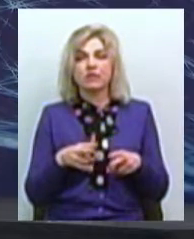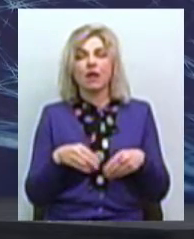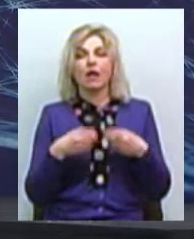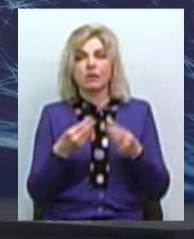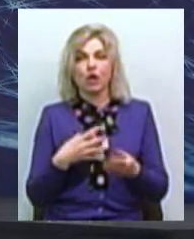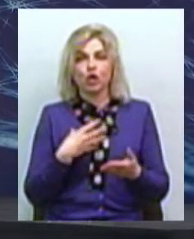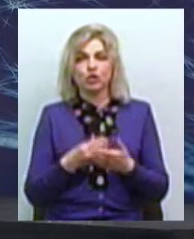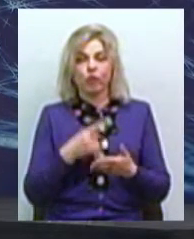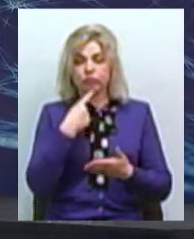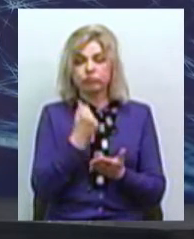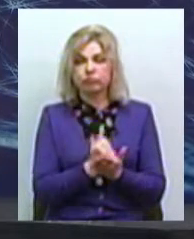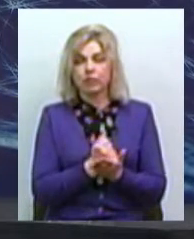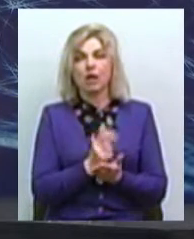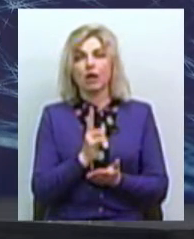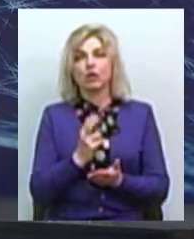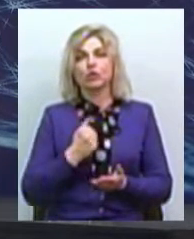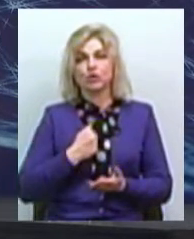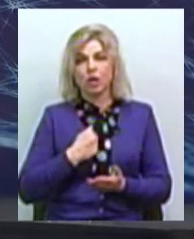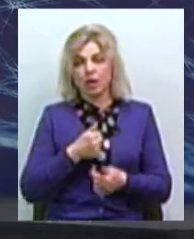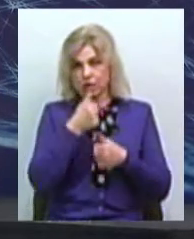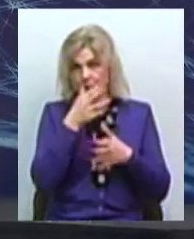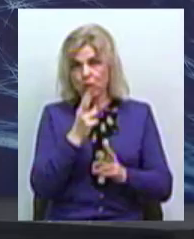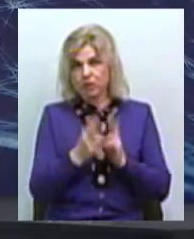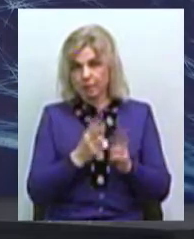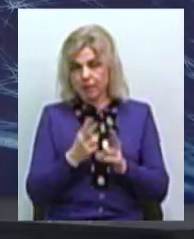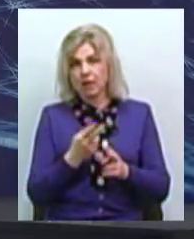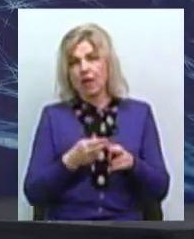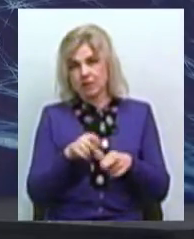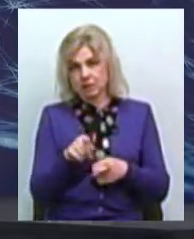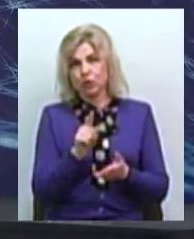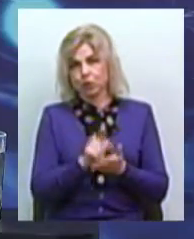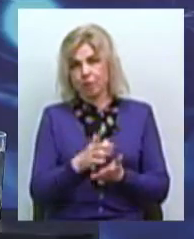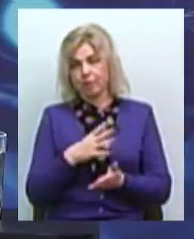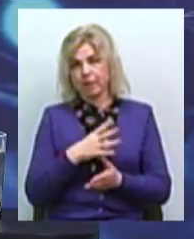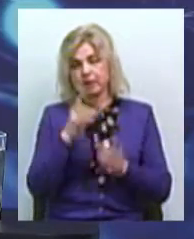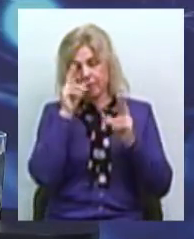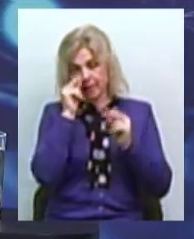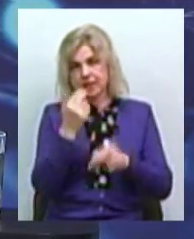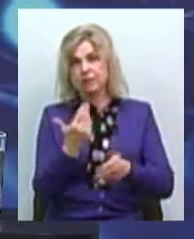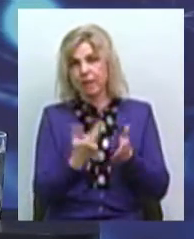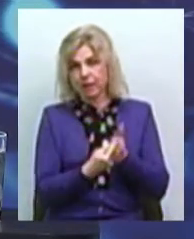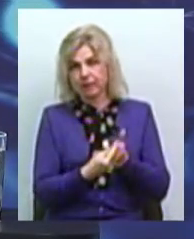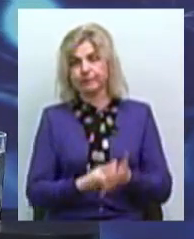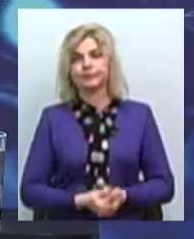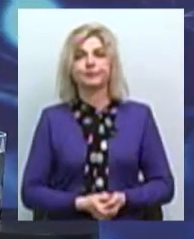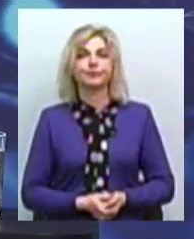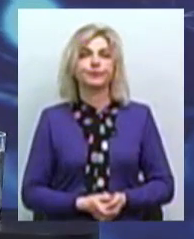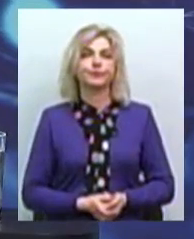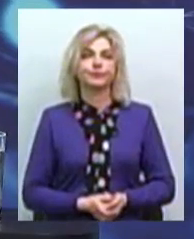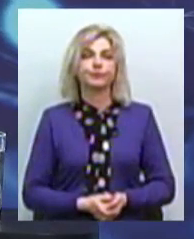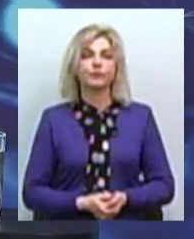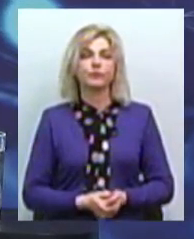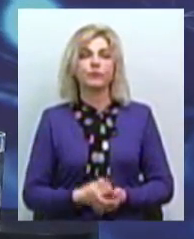висновки, що це, наприклад, вже не можна змінити, тоді, звичайно, тваринка має бути приспана. А до речі, до